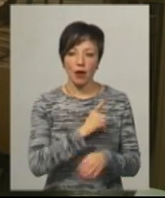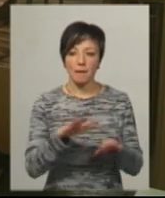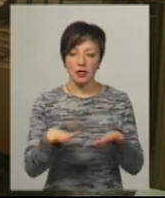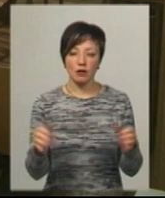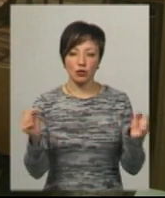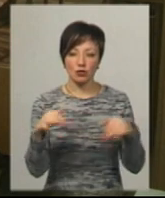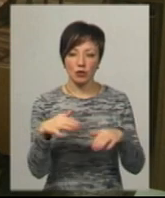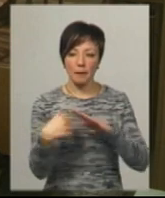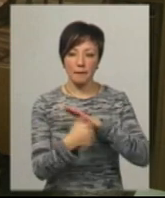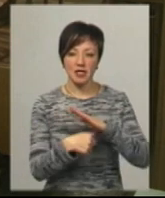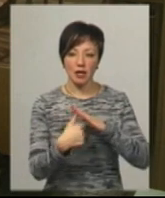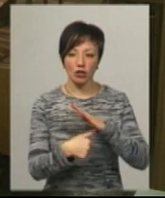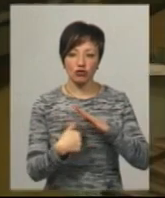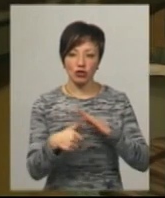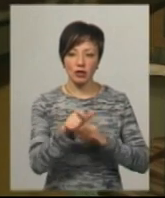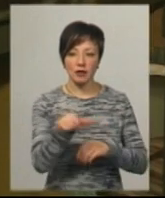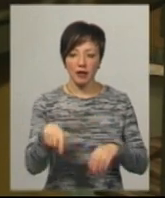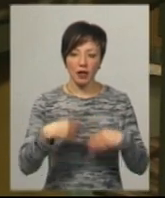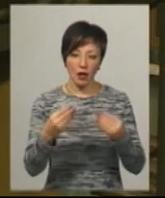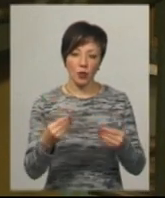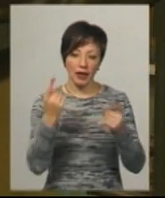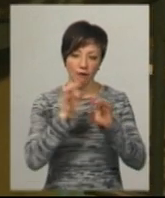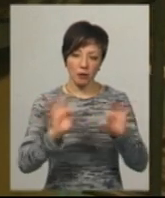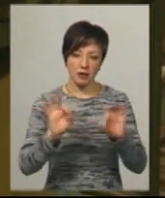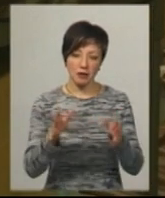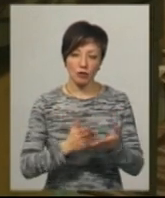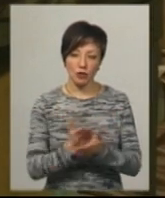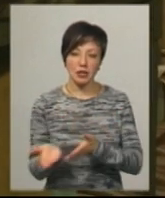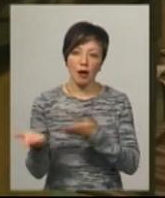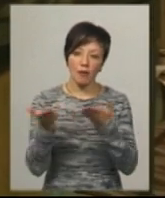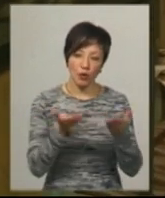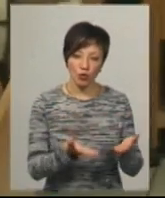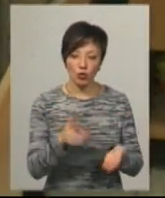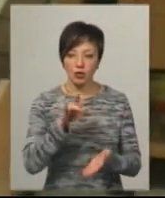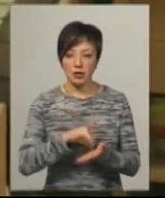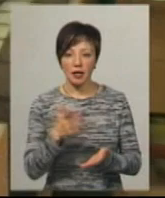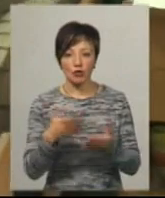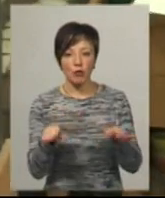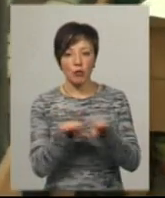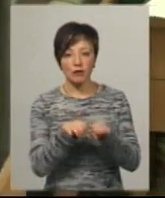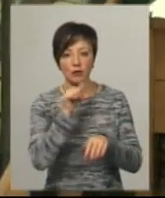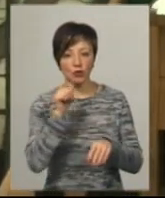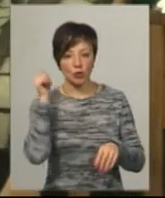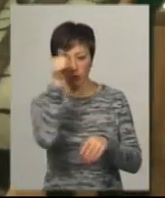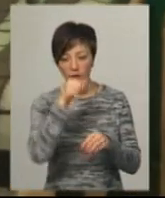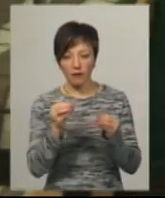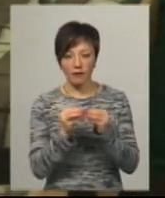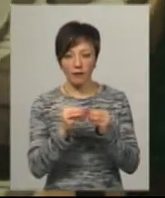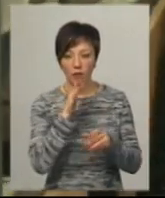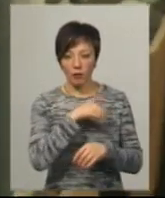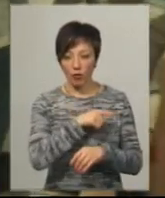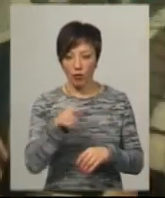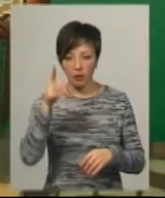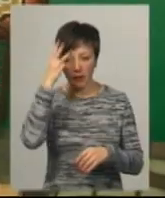скупчення без хатченків і надають інформаційні послуги. Запрошують клієнтів до центру. Якщо порівнювати з минулим роком, в цю саму пору в